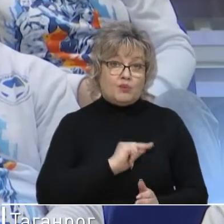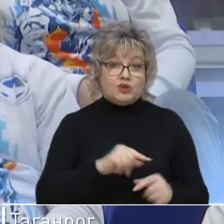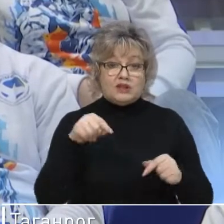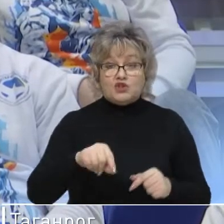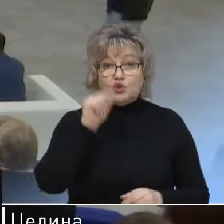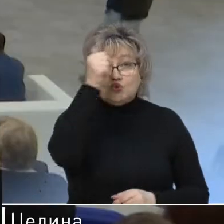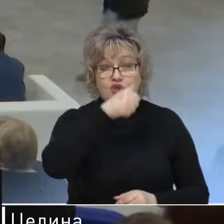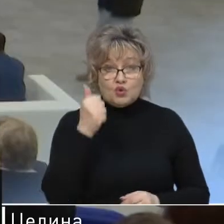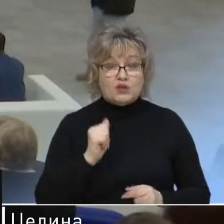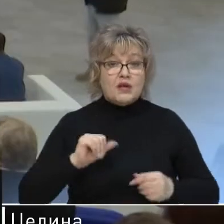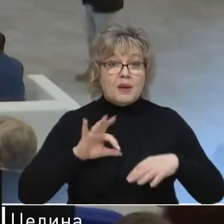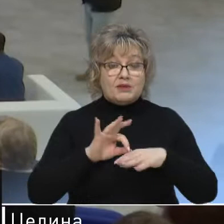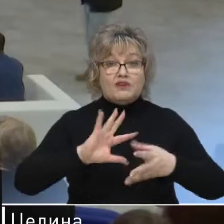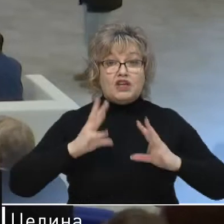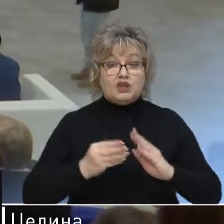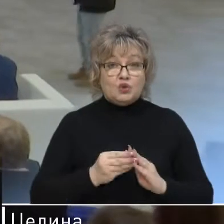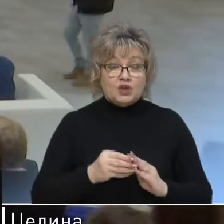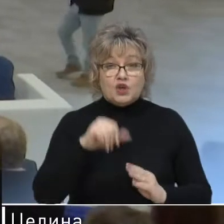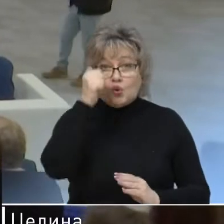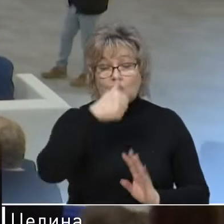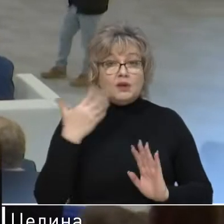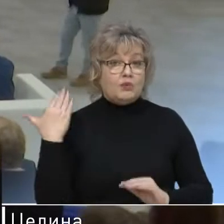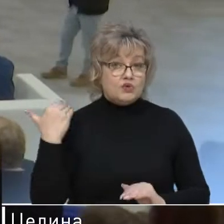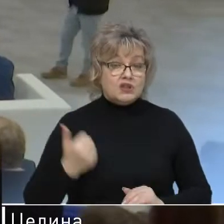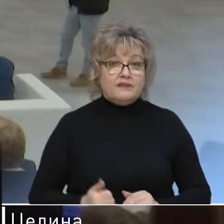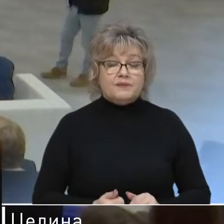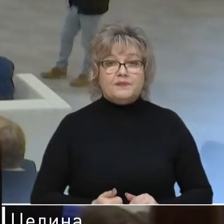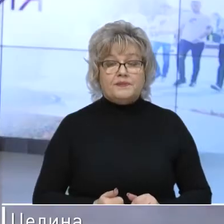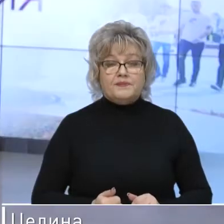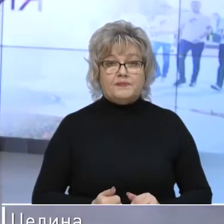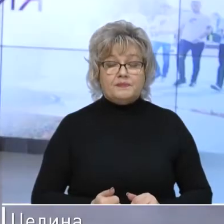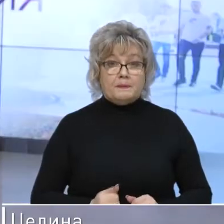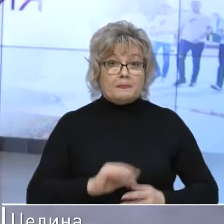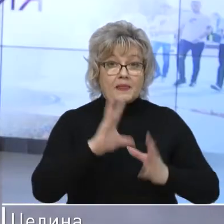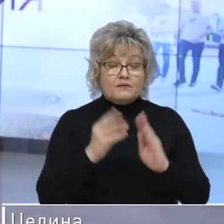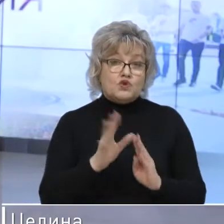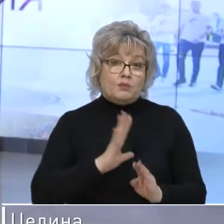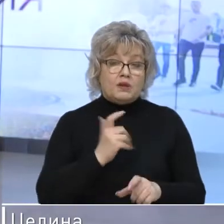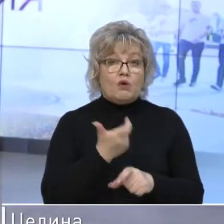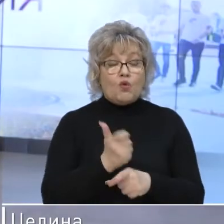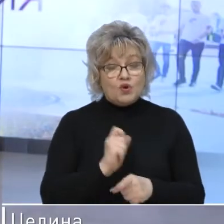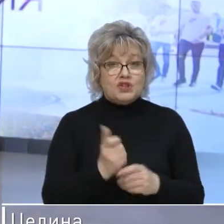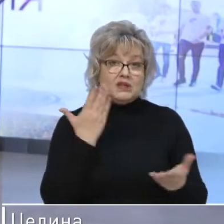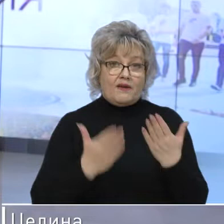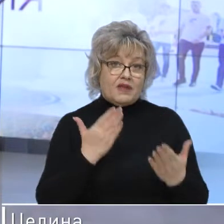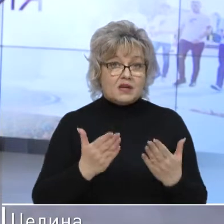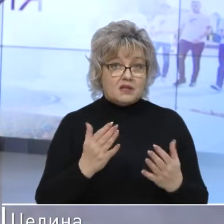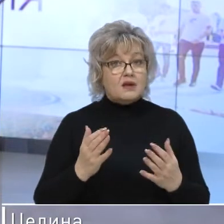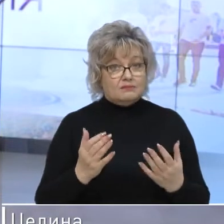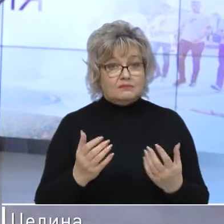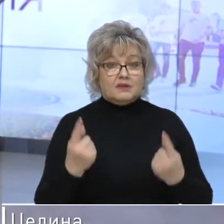текущий год и подвели итоги года ушедшего. Все прошло очень, наверное, высоко,